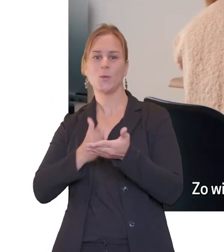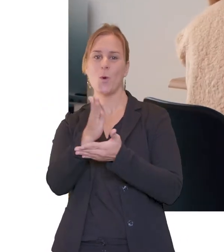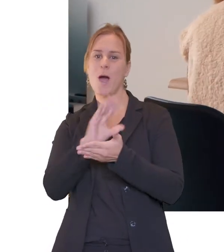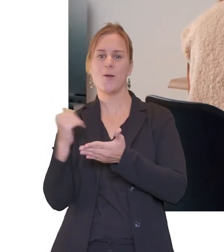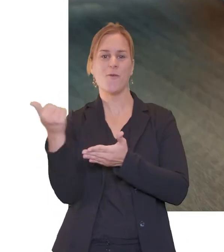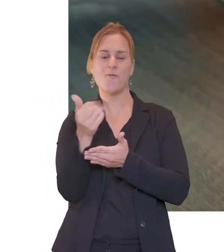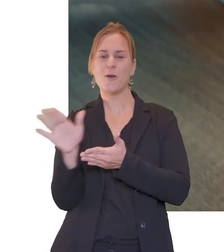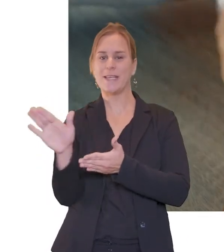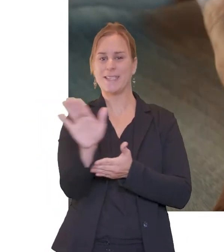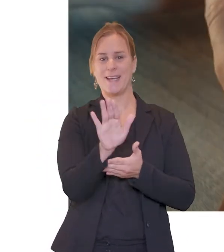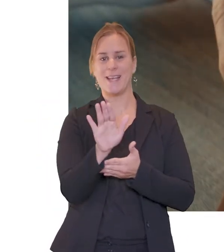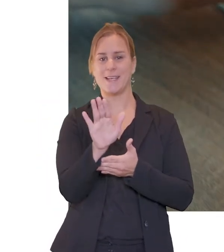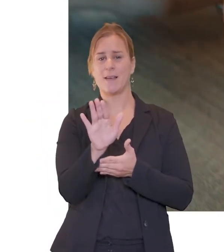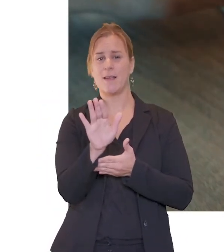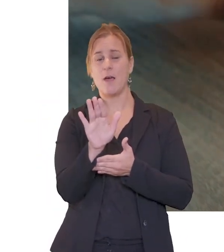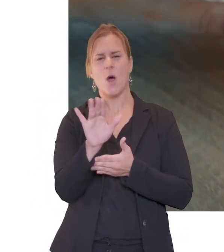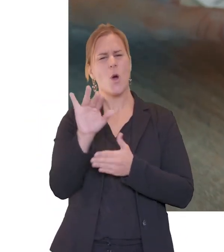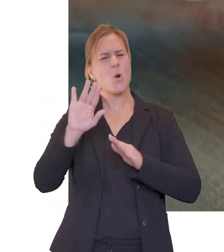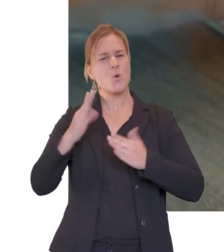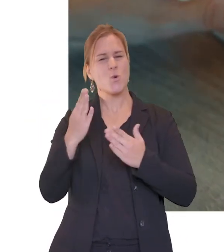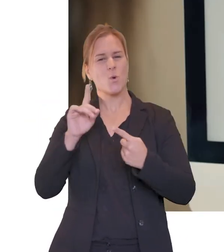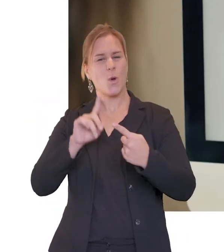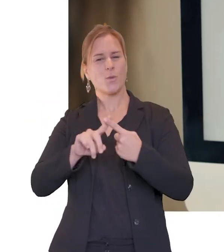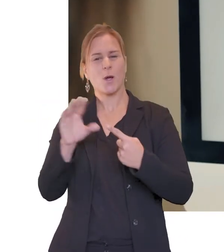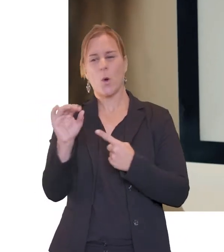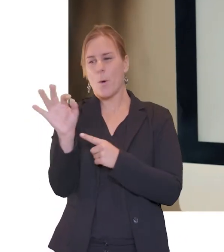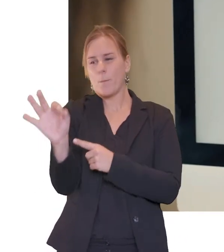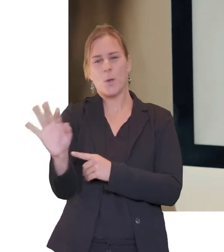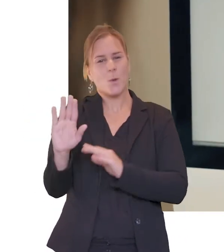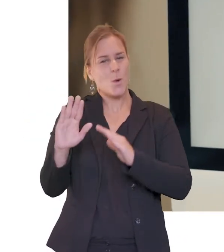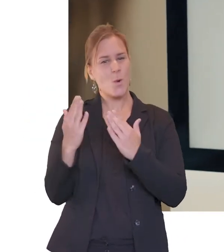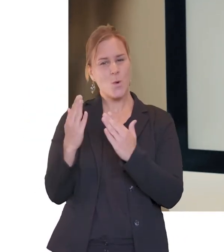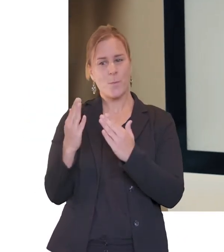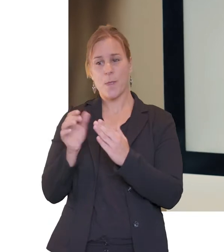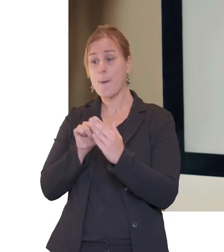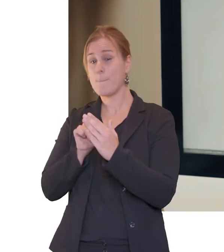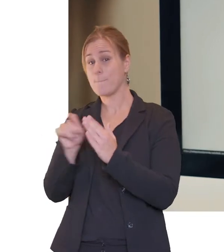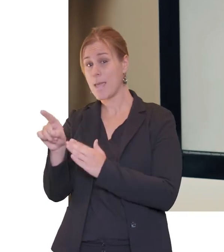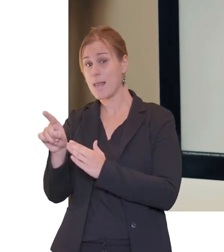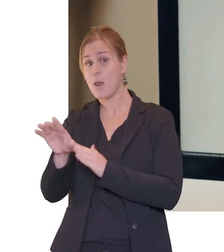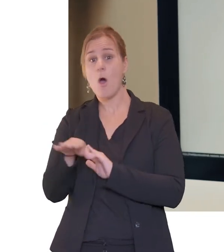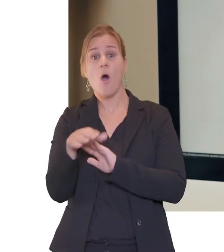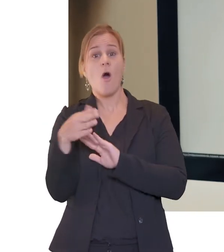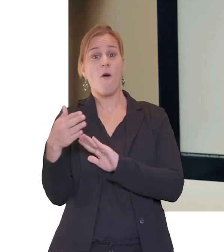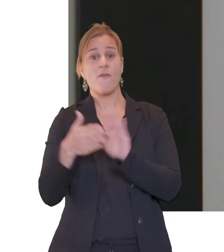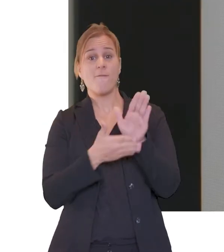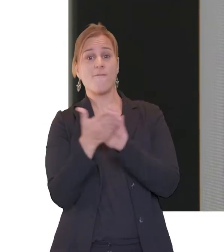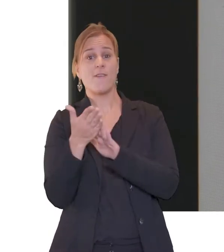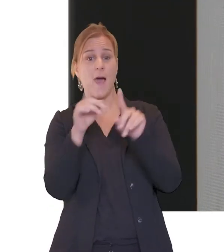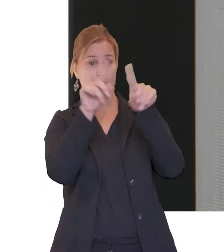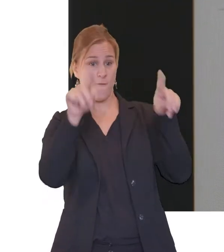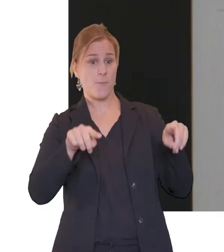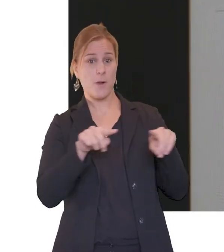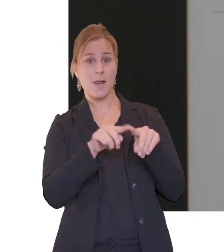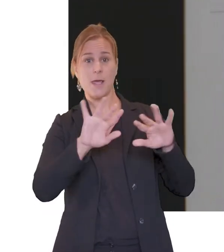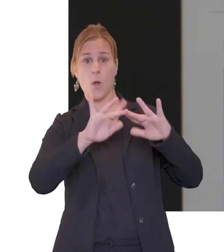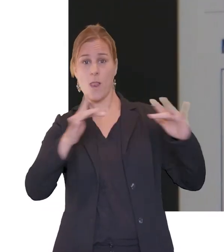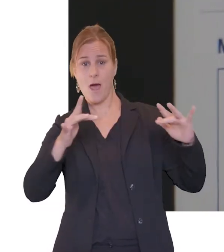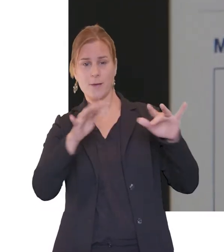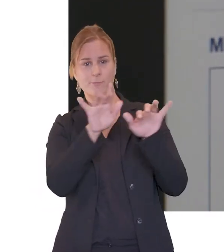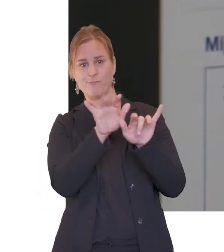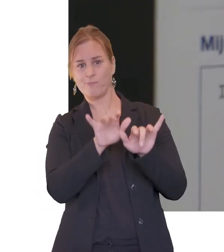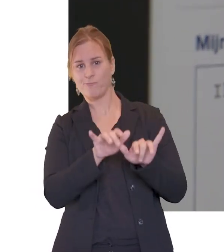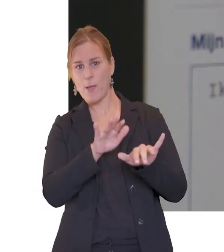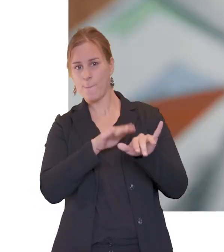iedereen. Je kan steeds mailen naar Opunt of een nieuwe melding indienen via het online meldingsformulier.